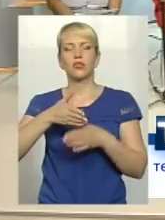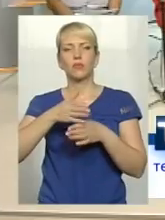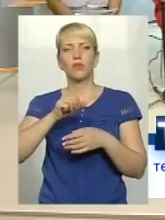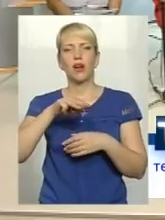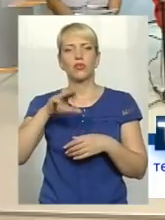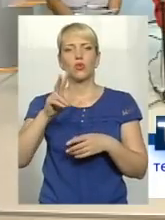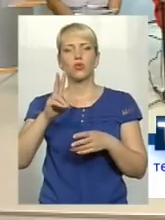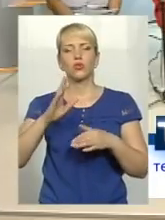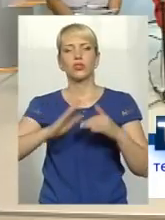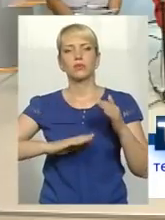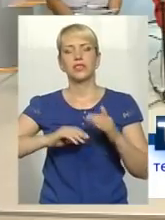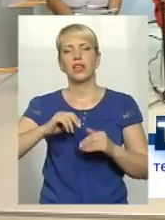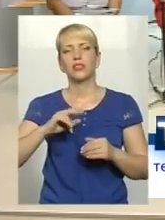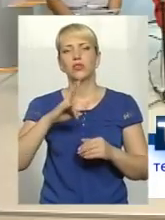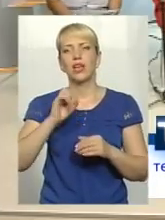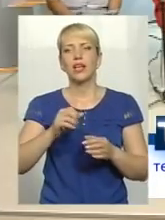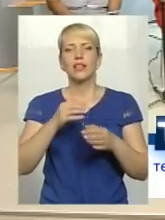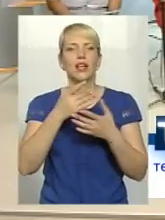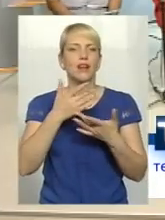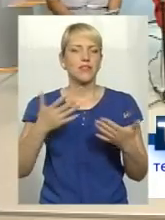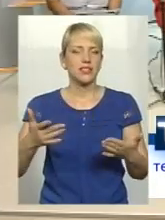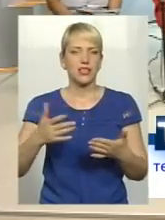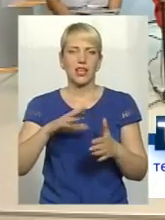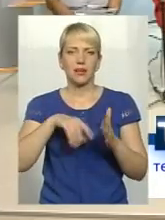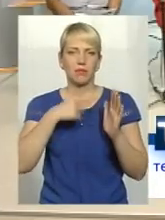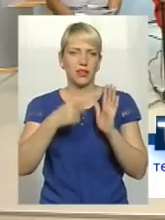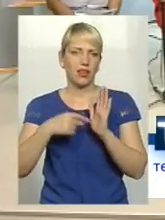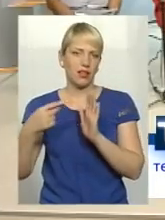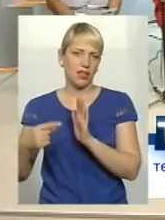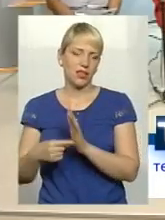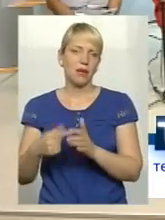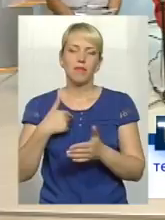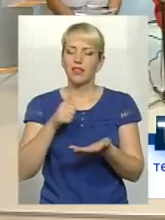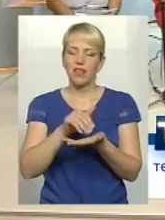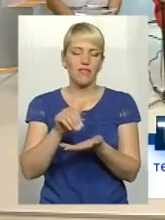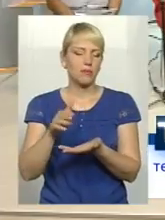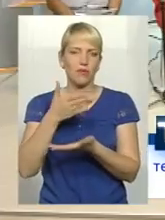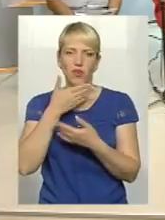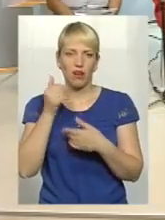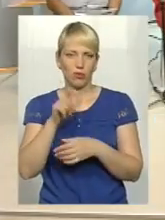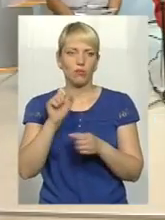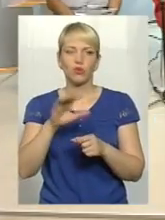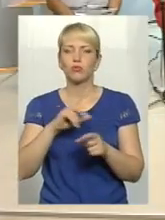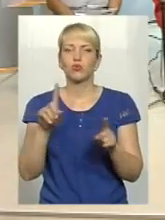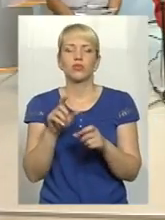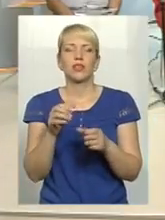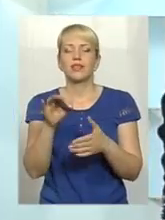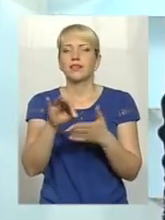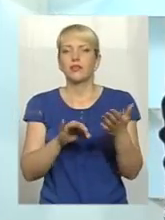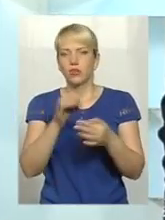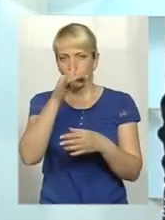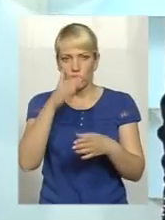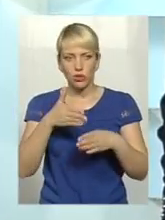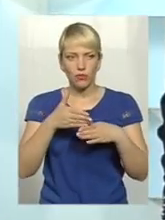який спеціалізується майже на всіх питаннях. Ми не відмовляємо людям. Да, можливо, ми, може, чогось не допоможемо зразу вам